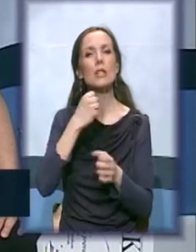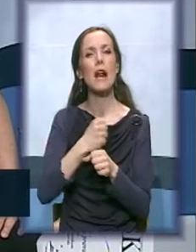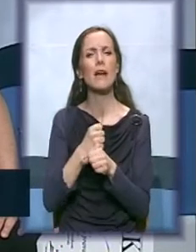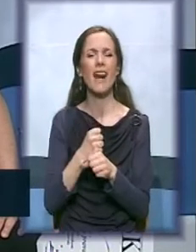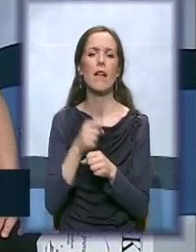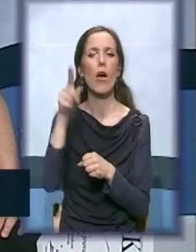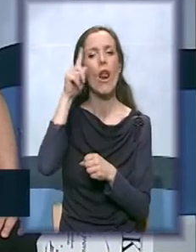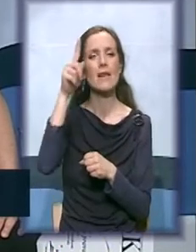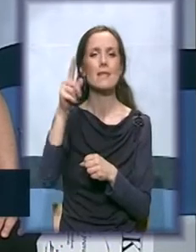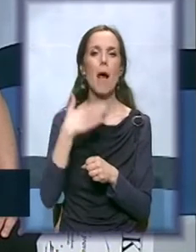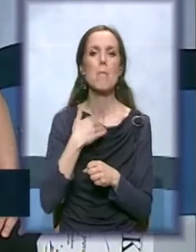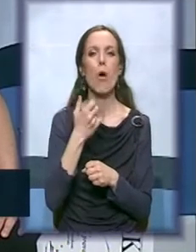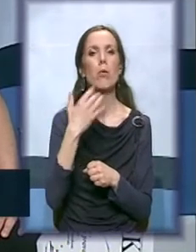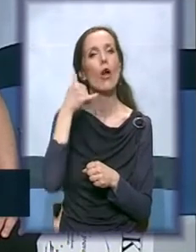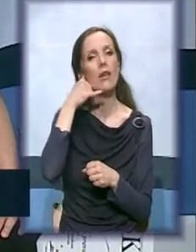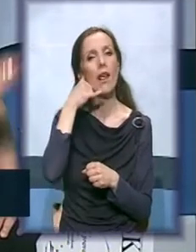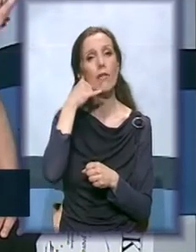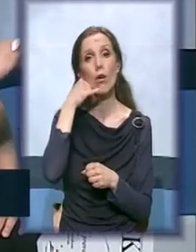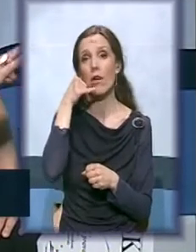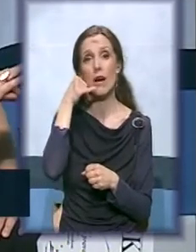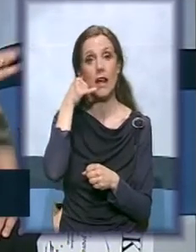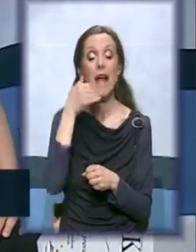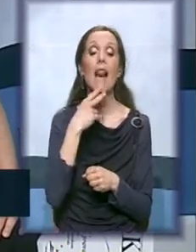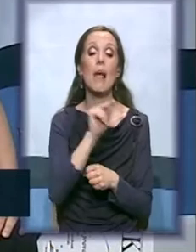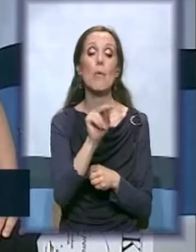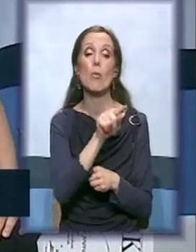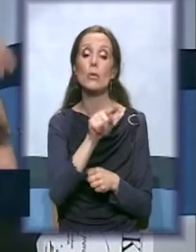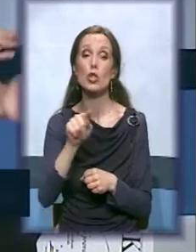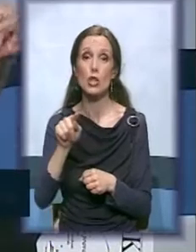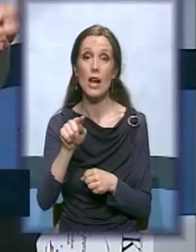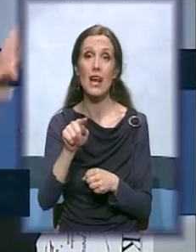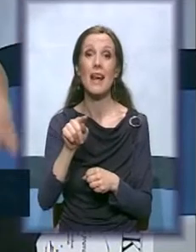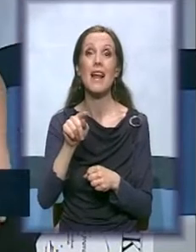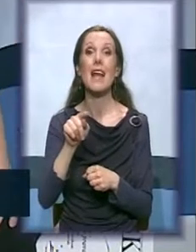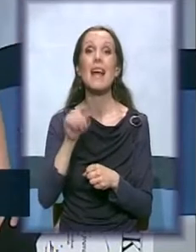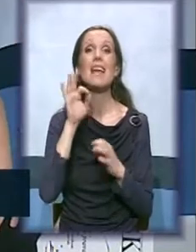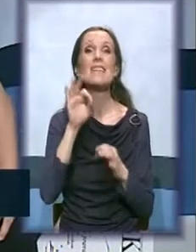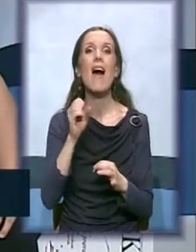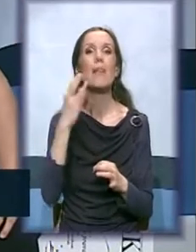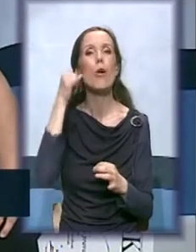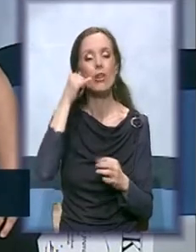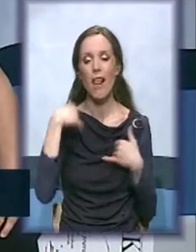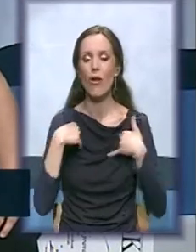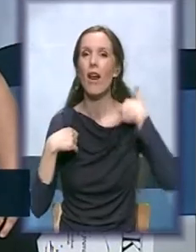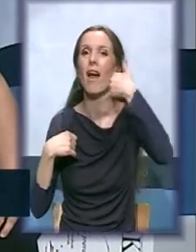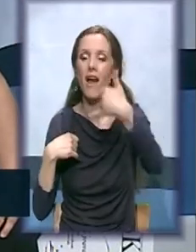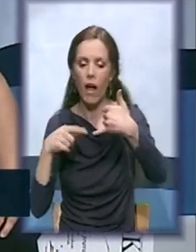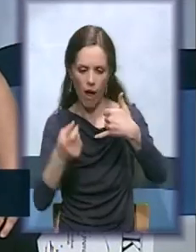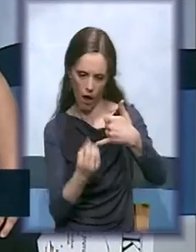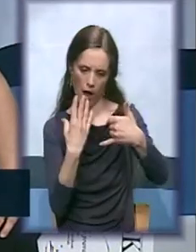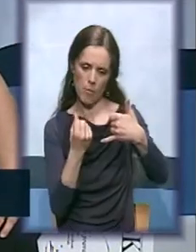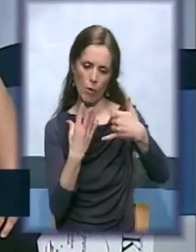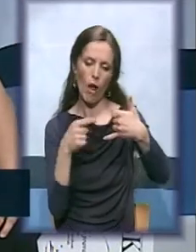broj telefona. Danas coko i piše lepo. Svaki telefon, ocrta se broj, saznaće se.